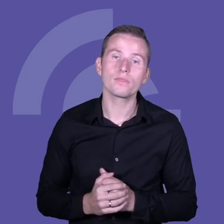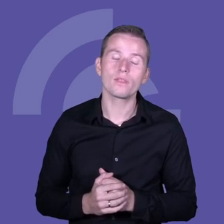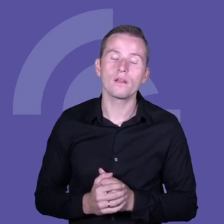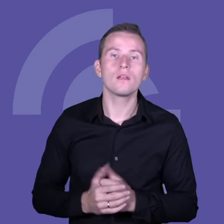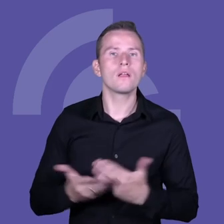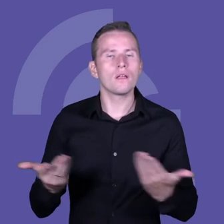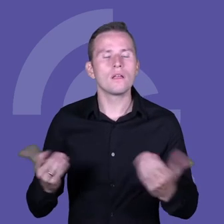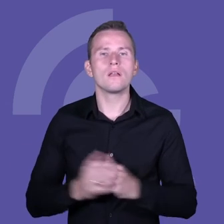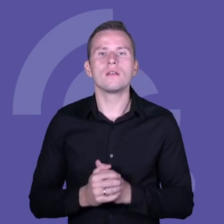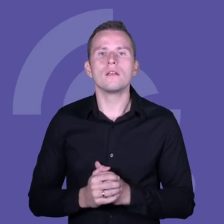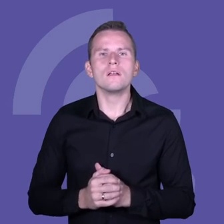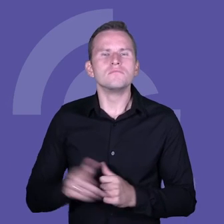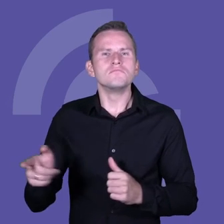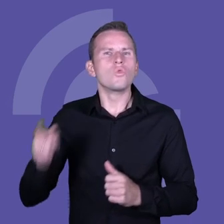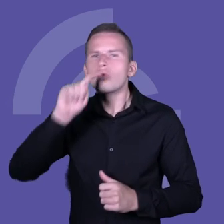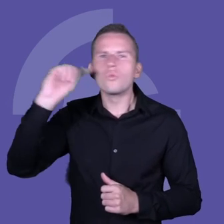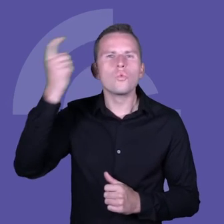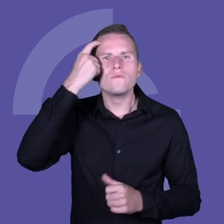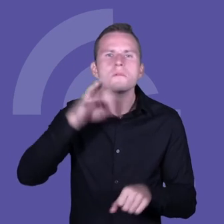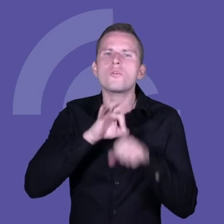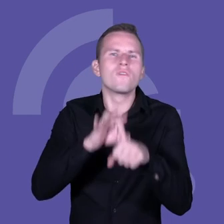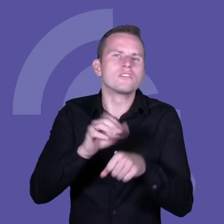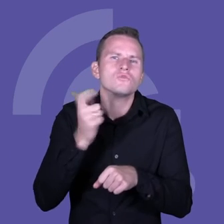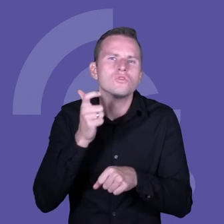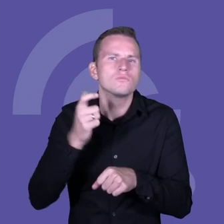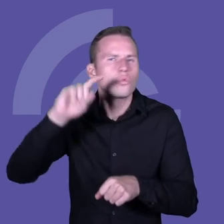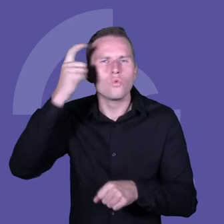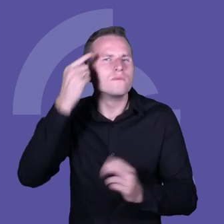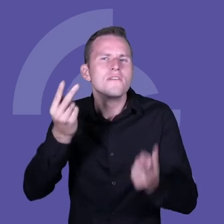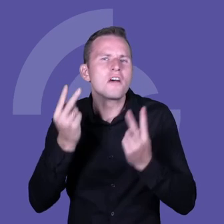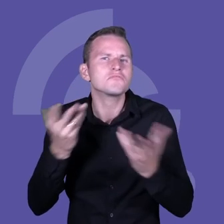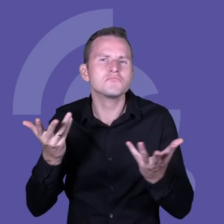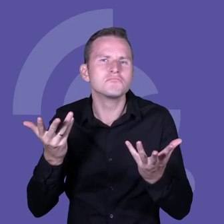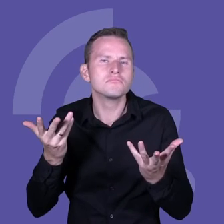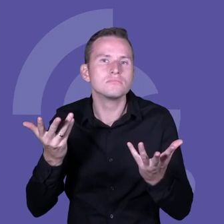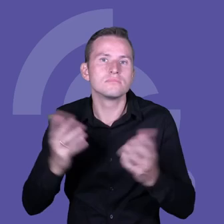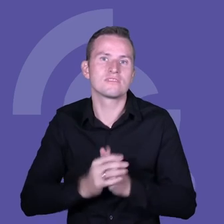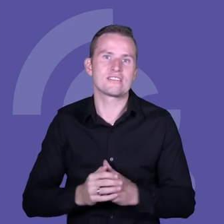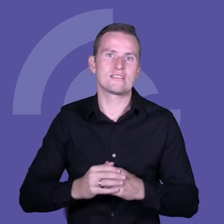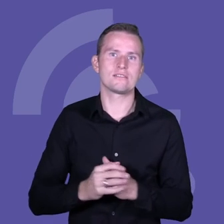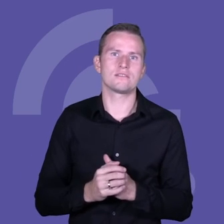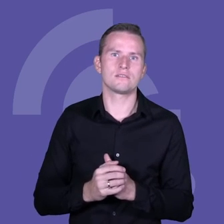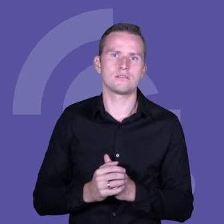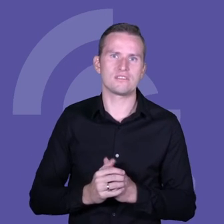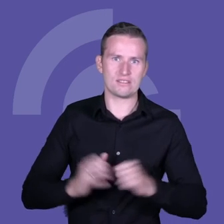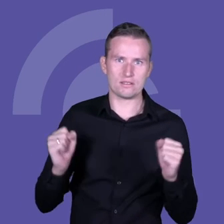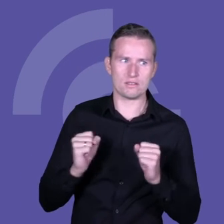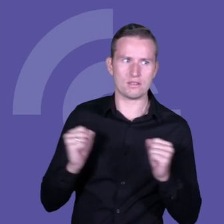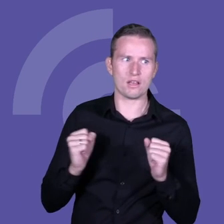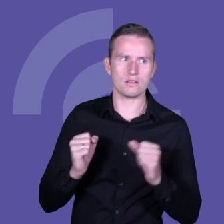Natomiast no to, co tym kluczowym czynnikiem jest? To strach. Strach bardzo